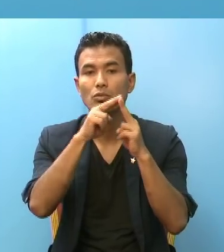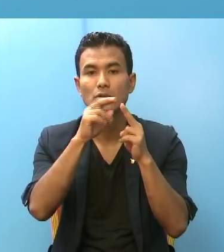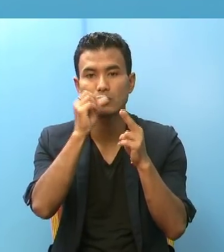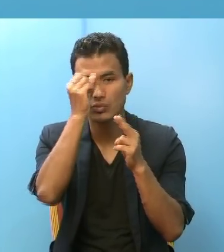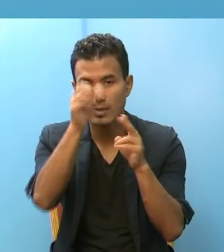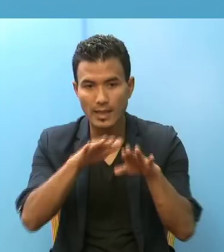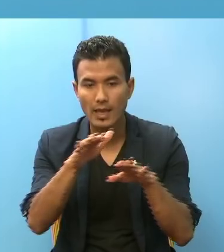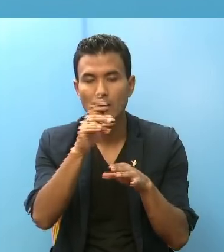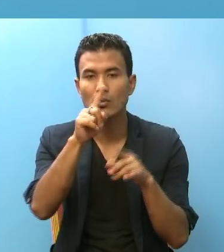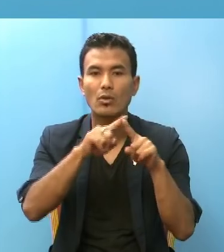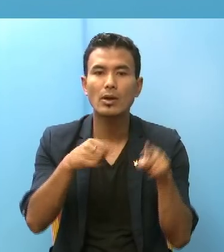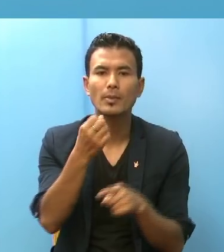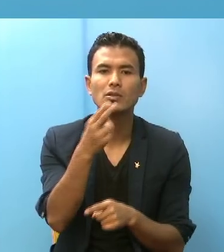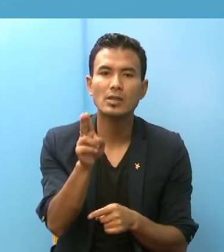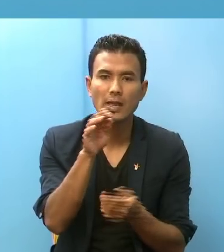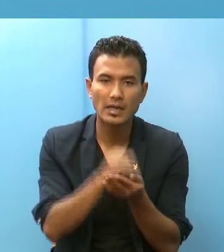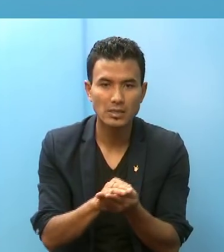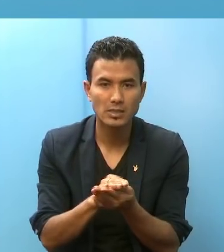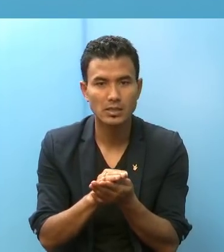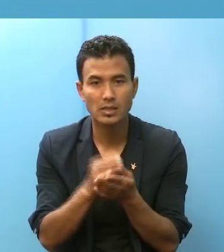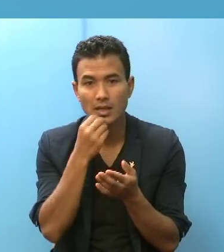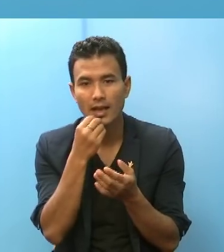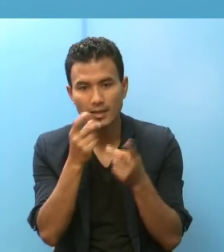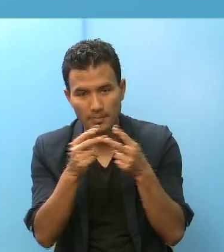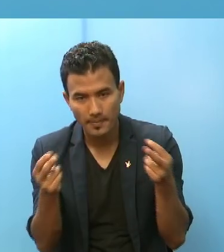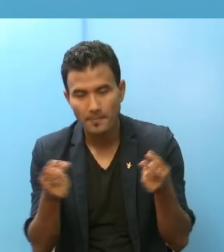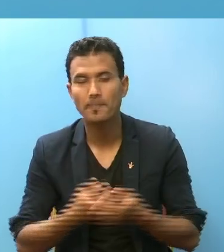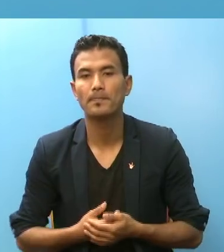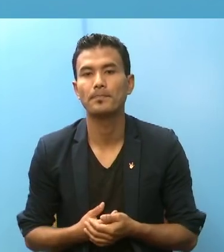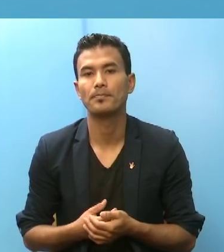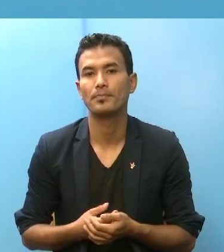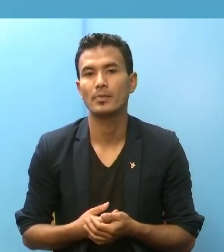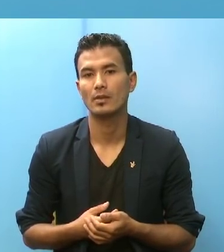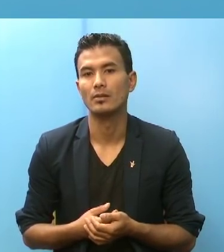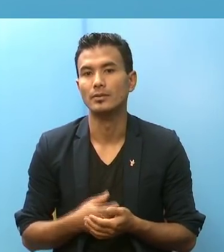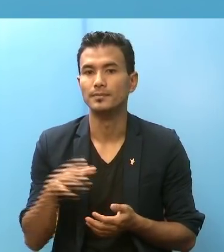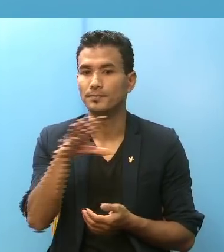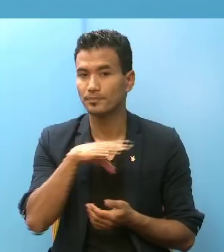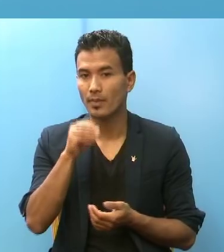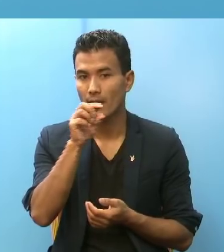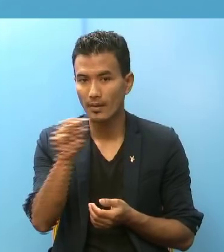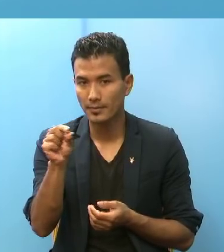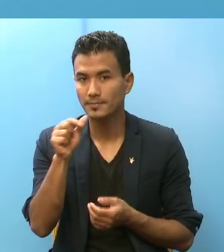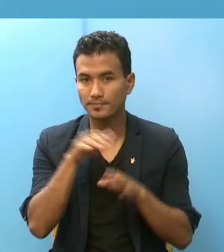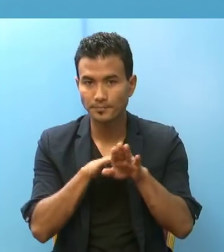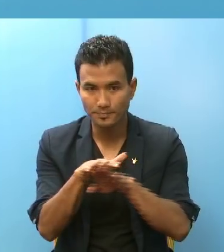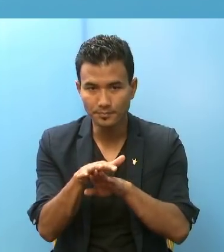युटा कोठाम कति जाना राखनी कस् कुरा हैरु दिनी तो शब पई कुरा हैरु चाहिए